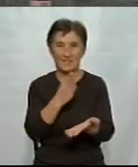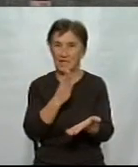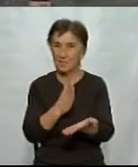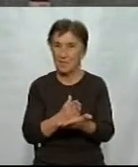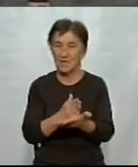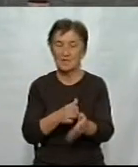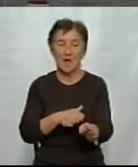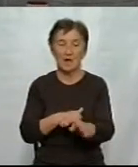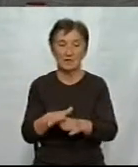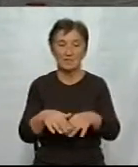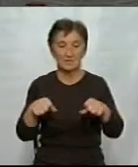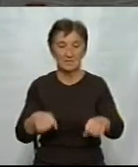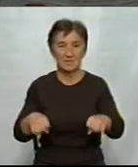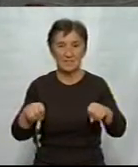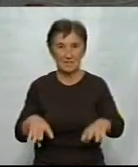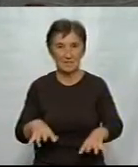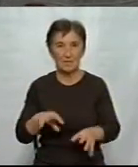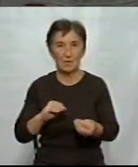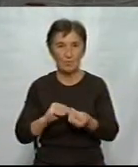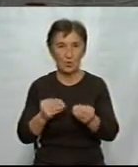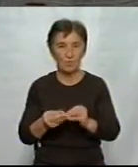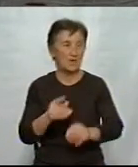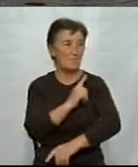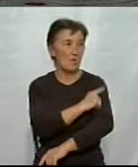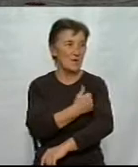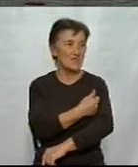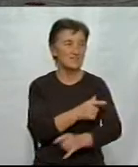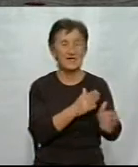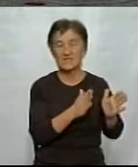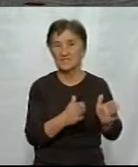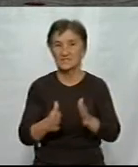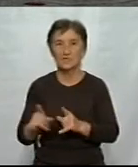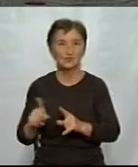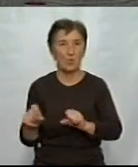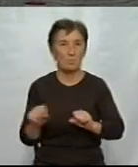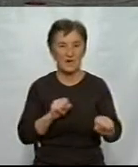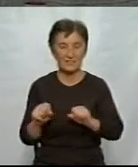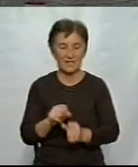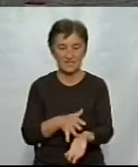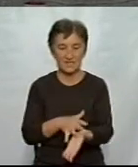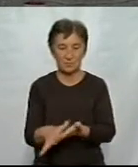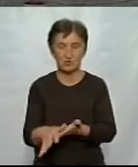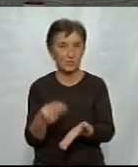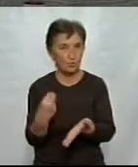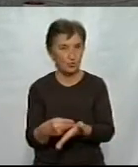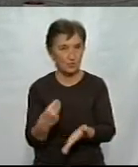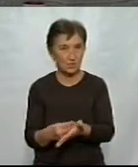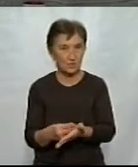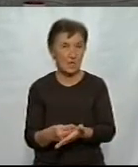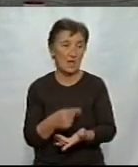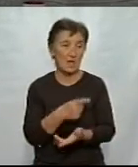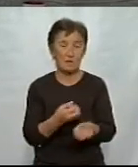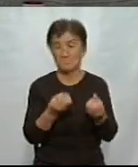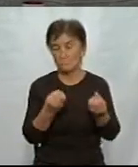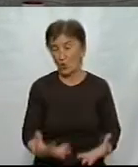повноваження, вирішувати проблеми медицини системно, аби розпоряджатися бюджетом належним чином, їм простіше перед